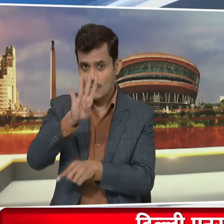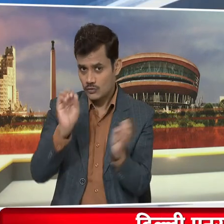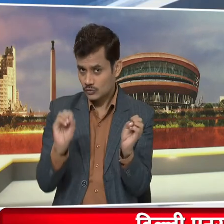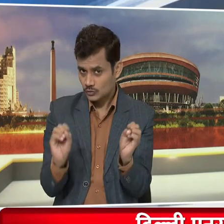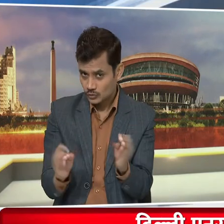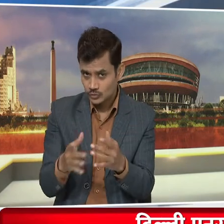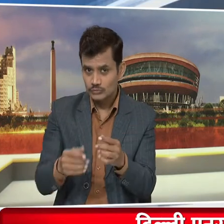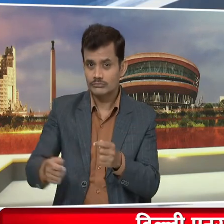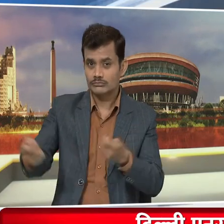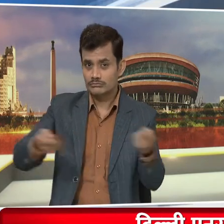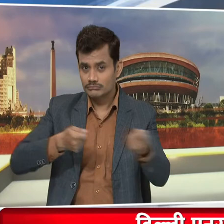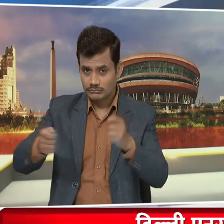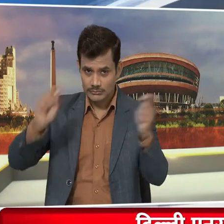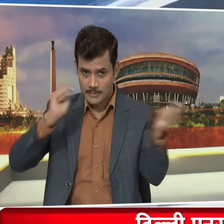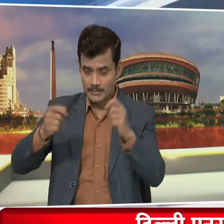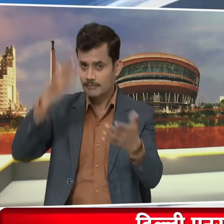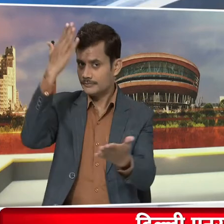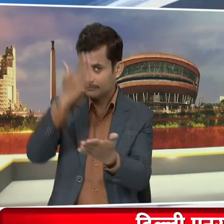पढ़ाई की व्यवस्था